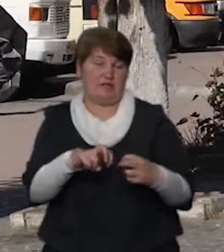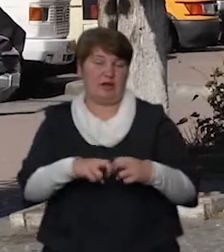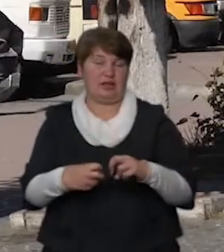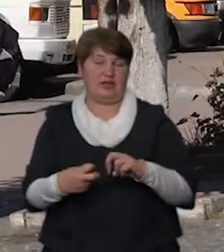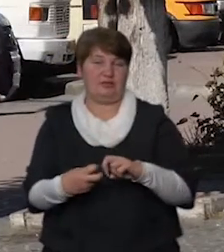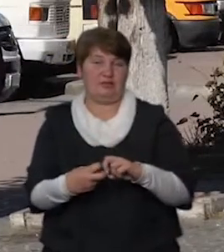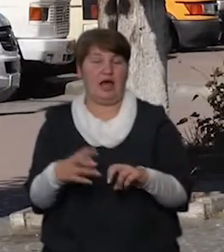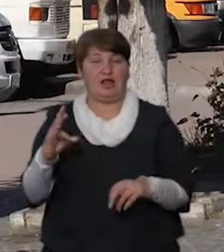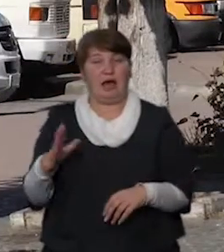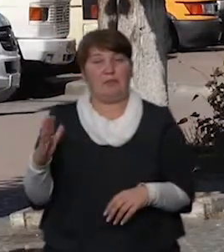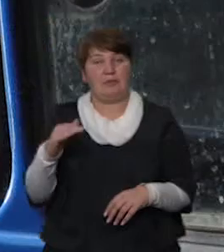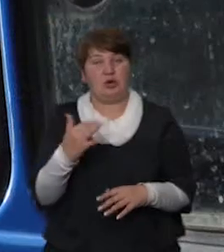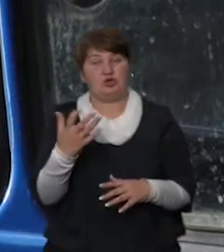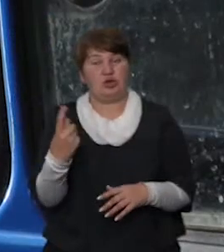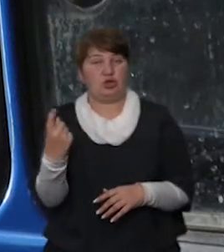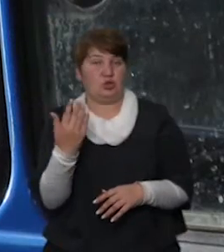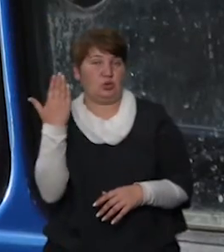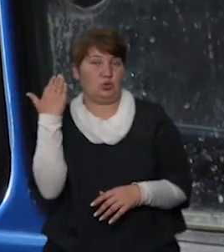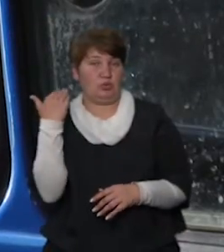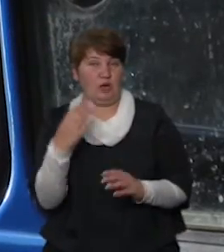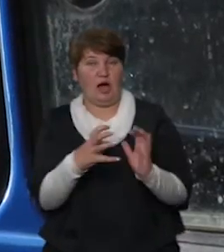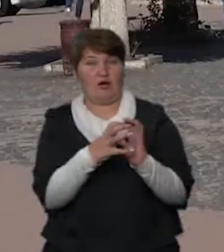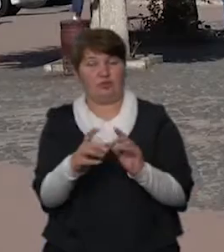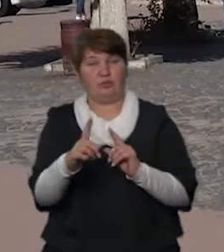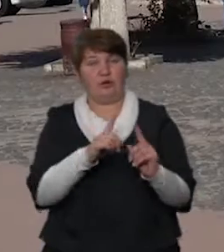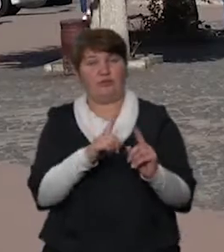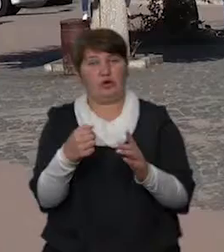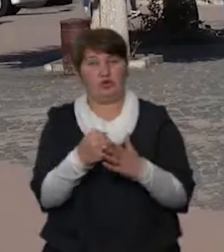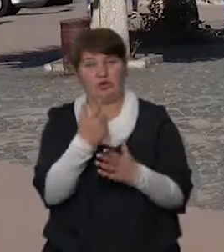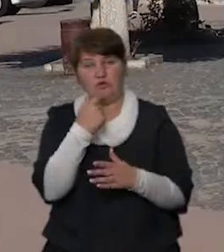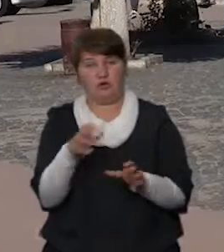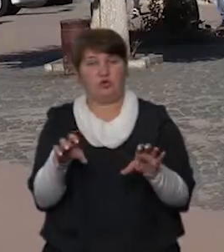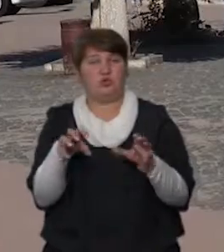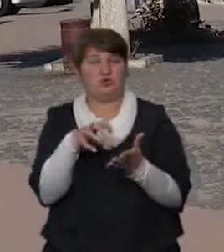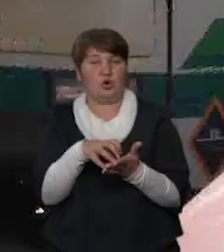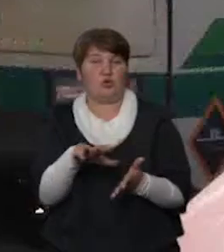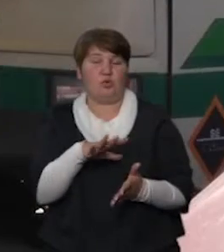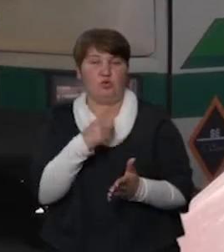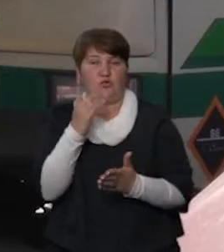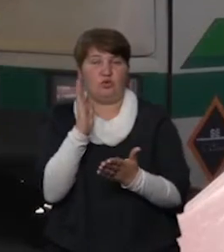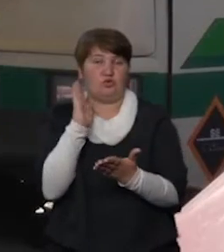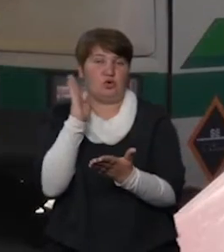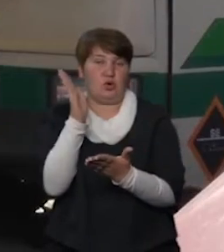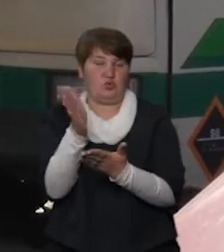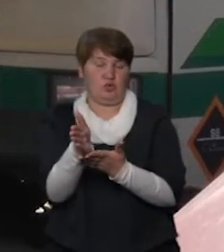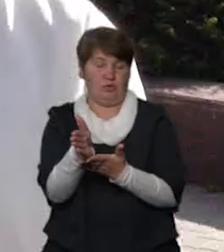На Прикарпатті ще тиждень тому громадські перевезення до червоної зони були в односторонньому напрямку.